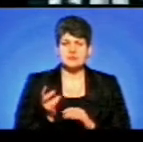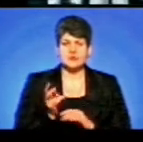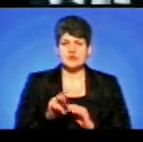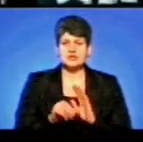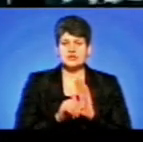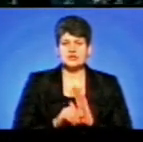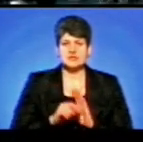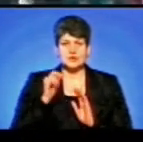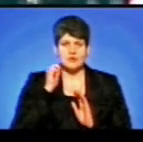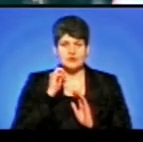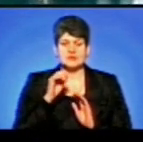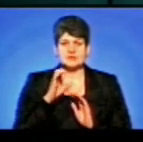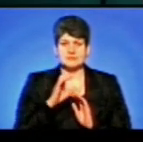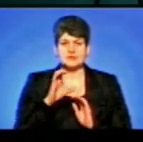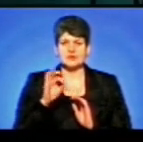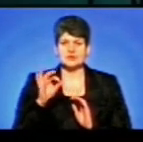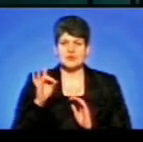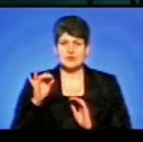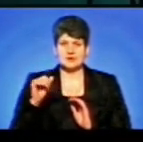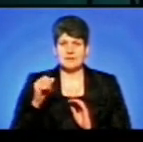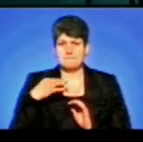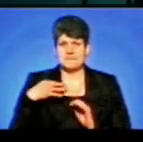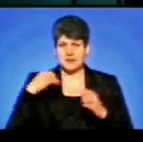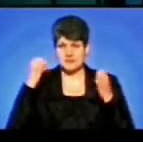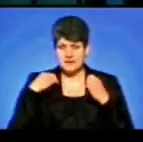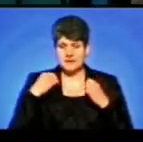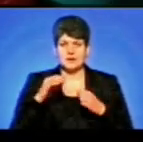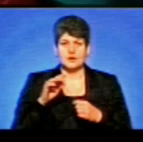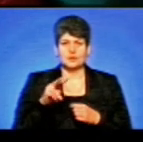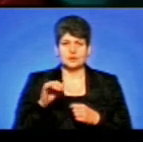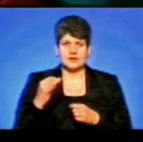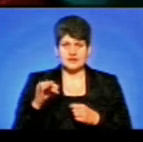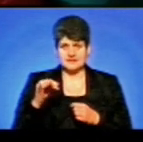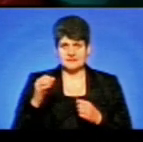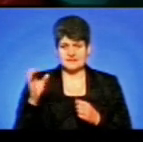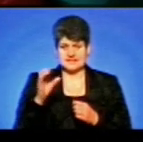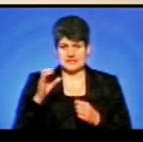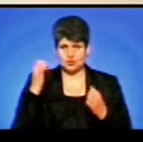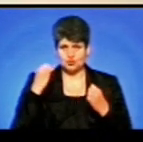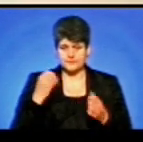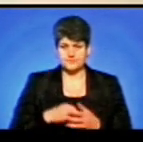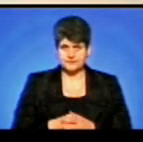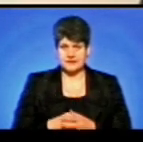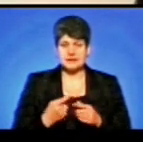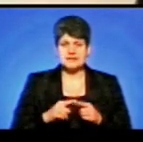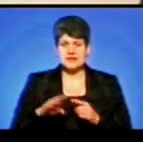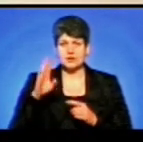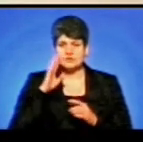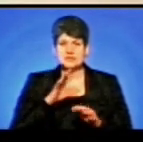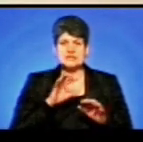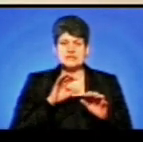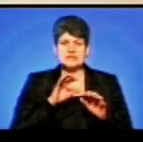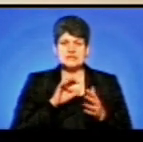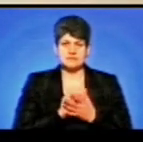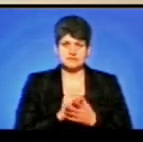шестирічні Степан Сорока у білому шлемі та Іван Логей в синьому. Цей хлопчик займається, тепер буде скоро